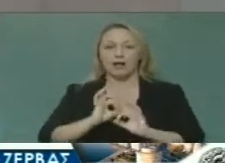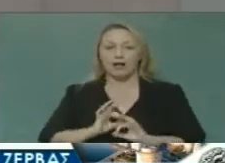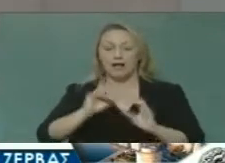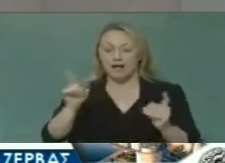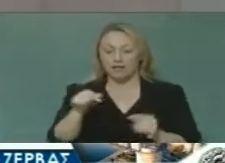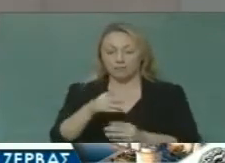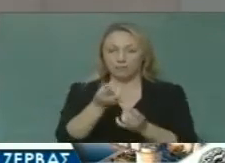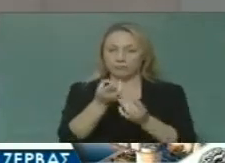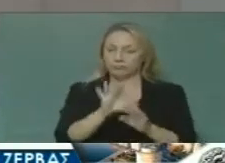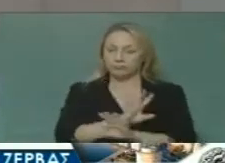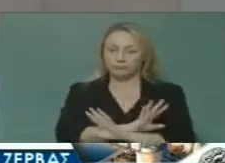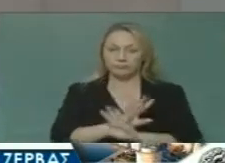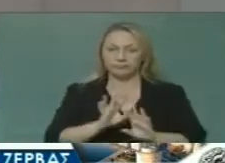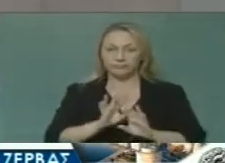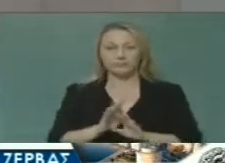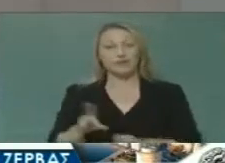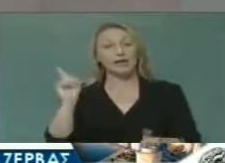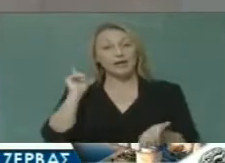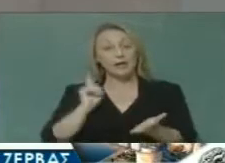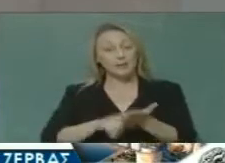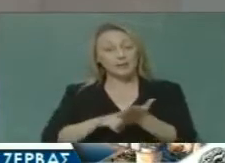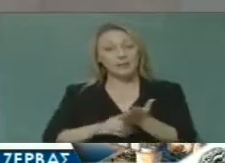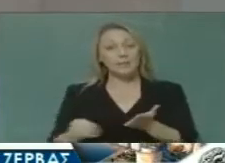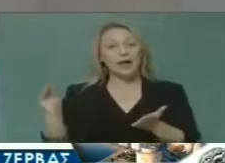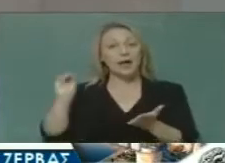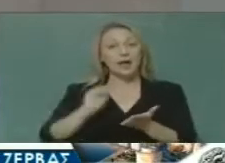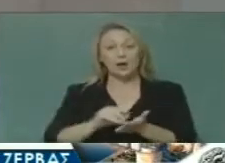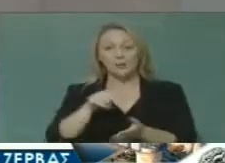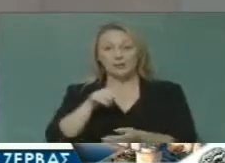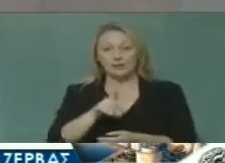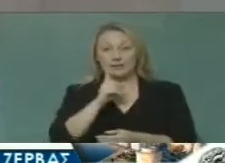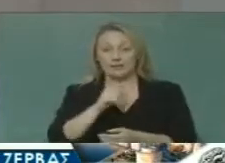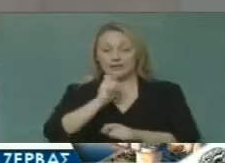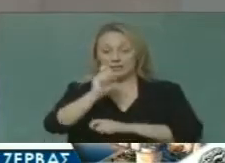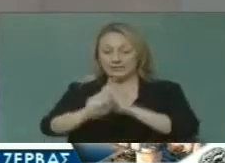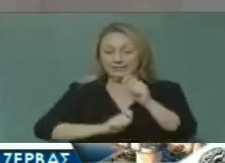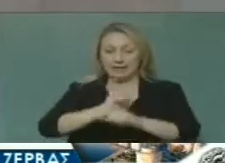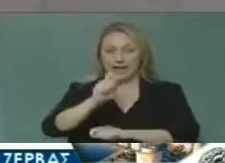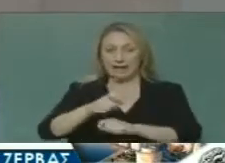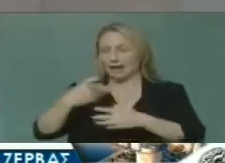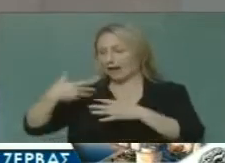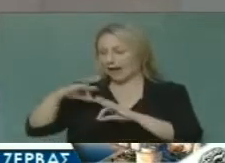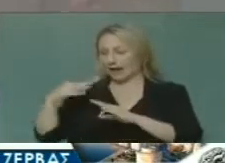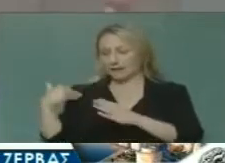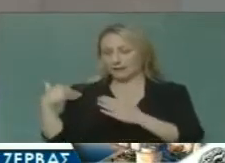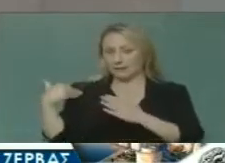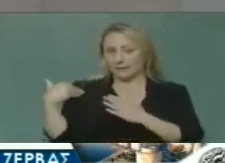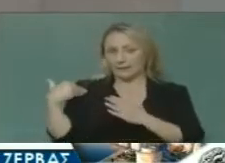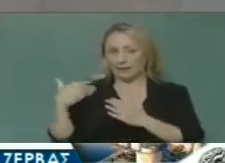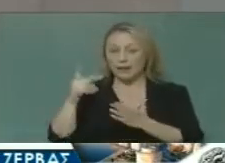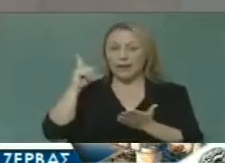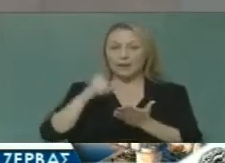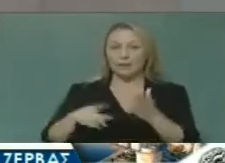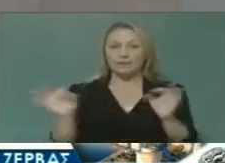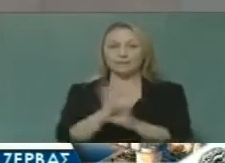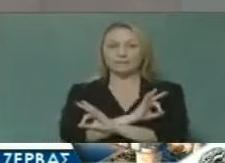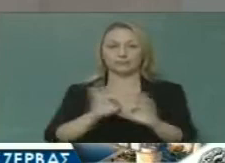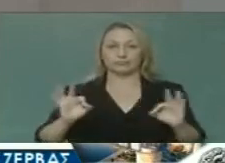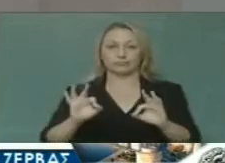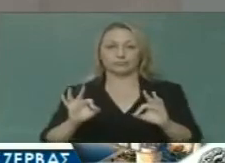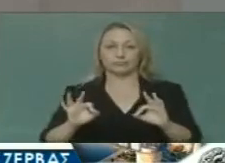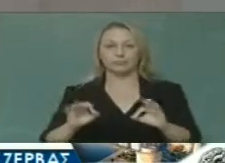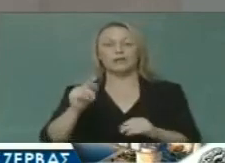Και μάλιστα οφείλουμε να διεκδικήσουμε όχι μόνο την ολοκλήρωση των έργων που έχουν ξεκινήσει ή αποφασιστεί για την πόλη μας